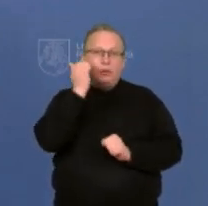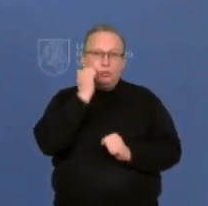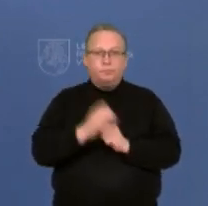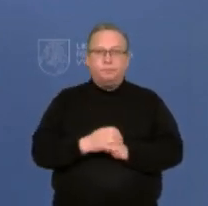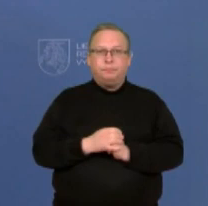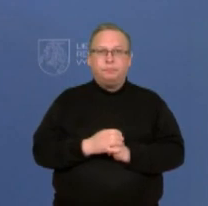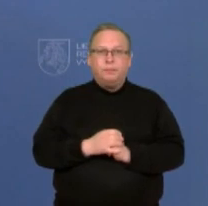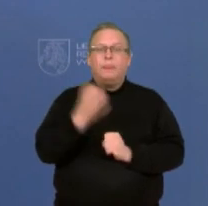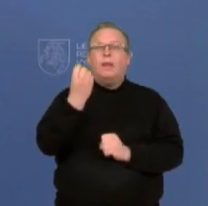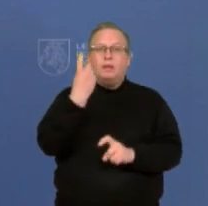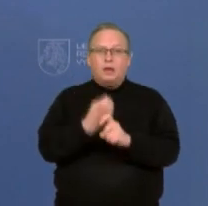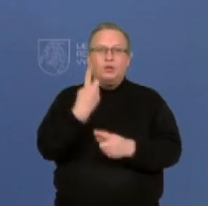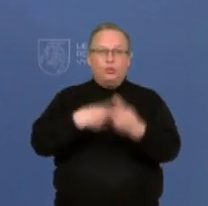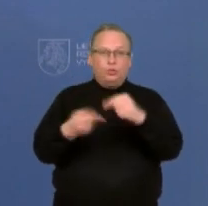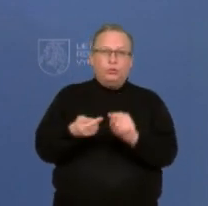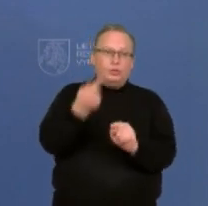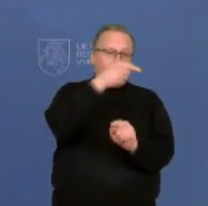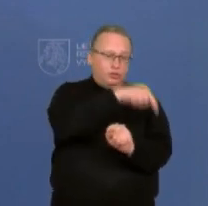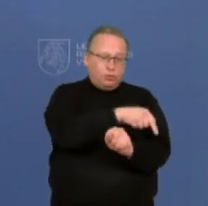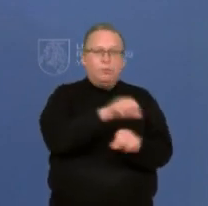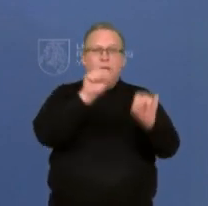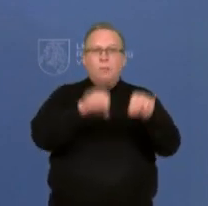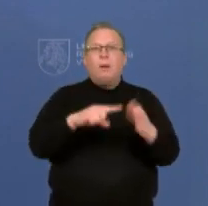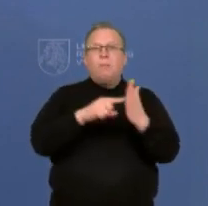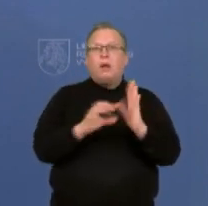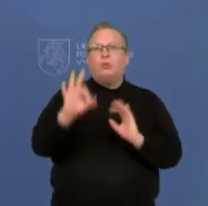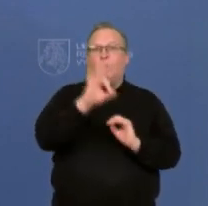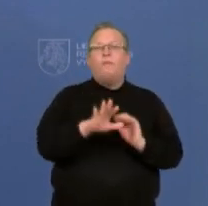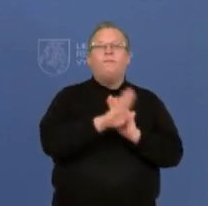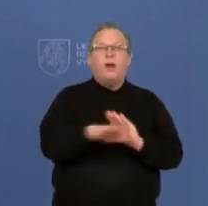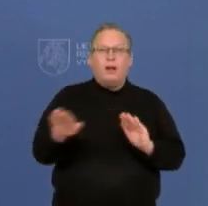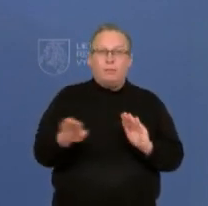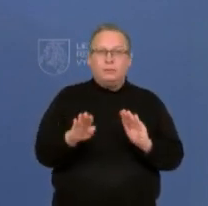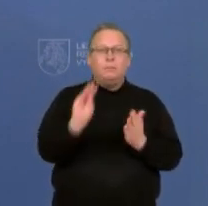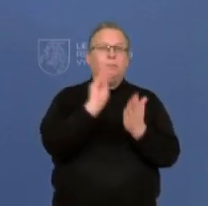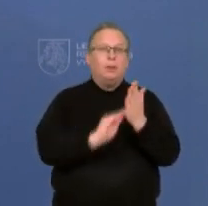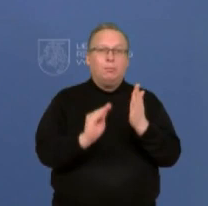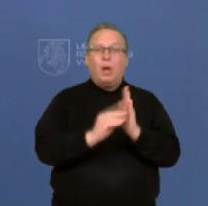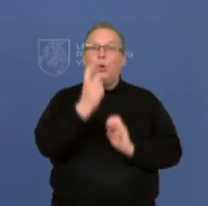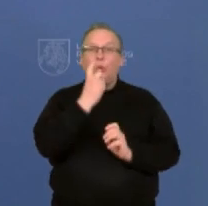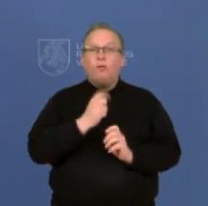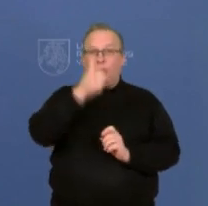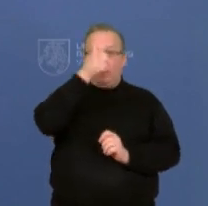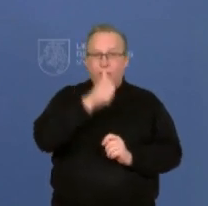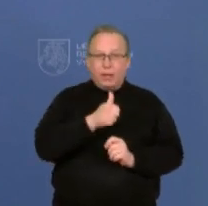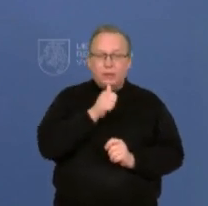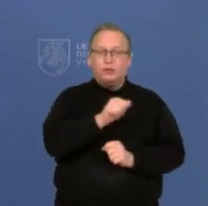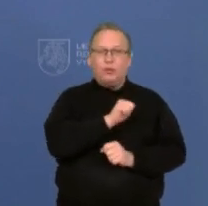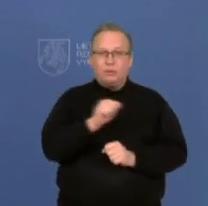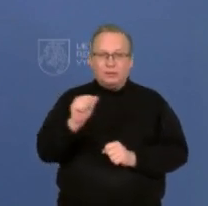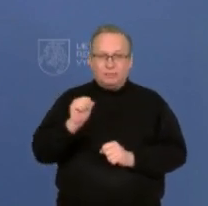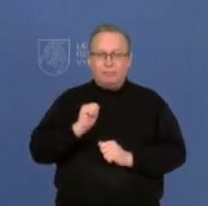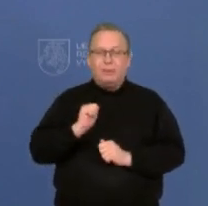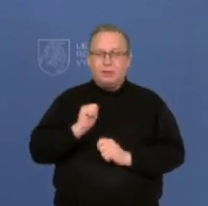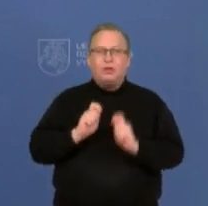jeigu gama dar kartą grįžiu prie tų galimybių paso vaikams, tiesiog užtvirtinimui, tai nuo kovo mėnesio savikontrolės antigeno testai